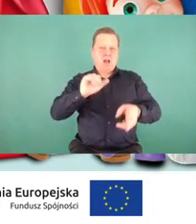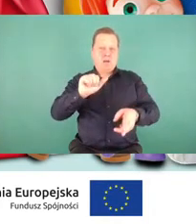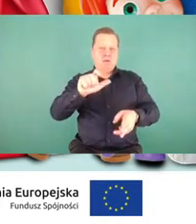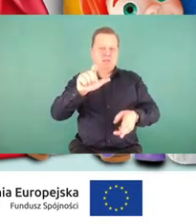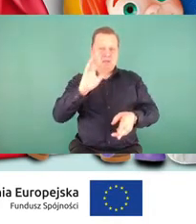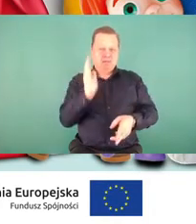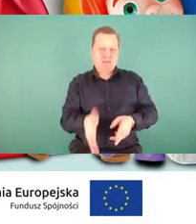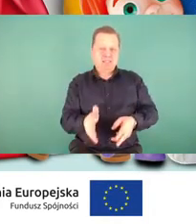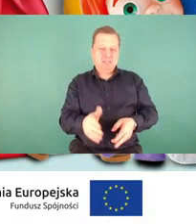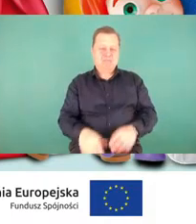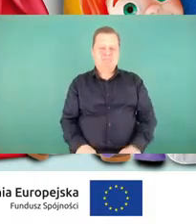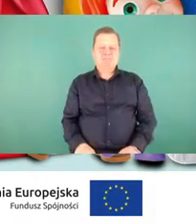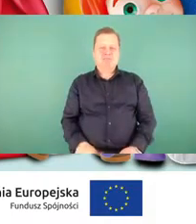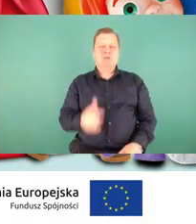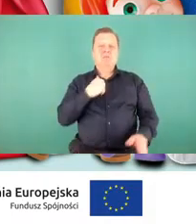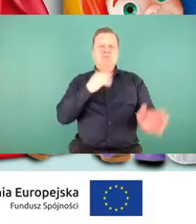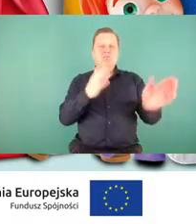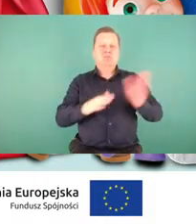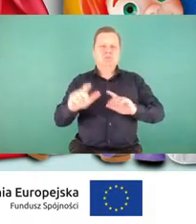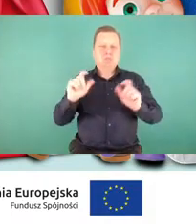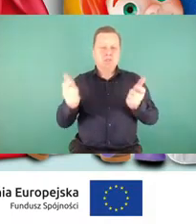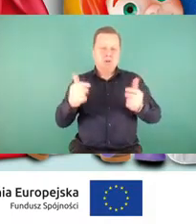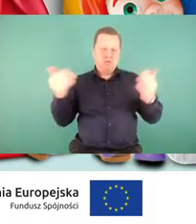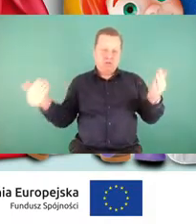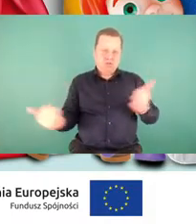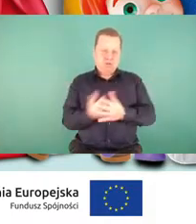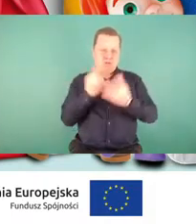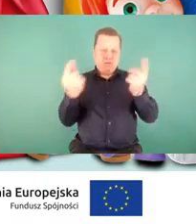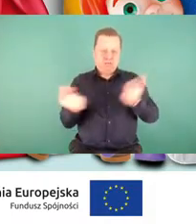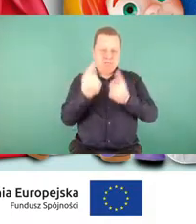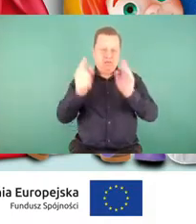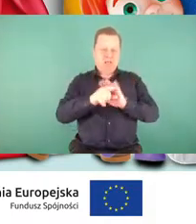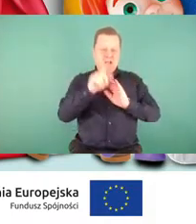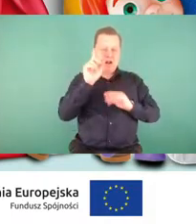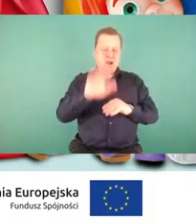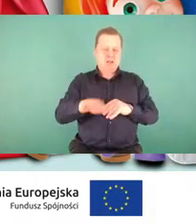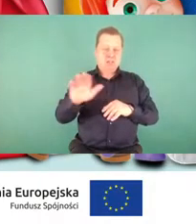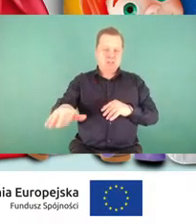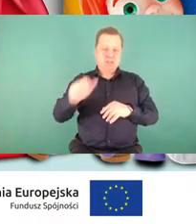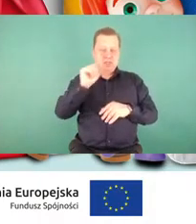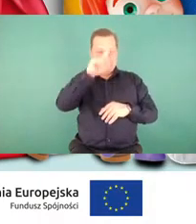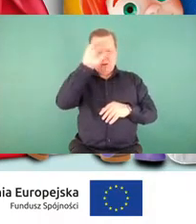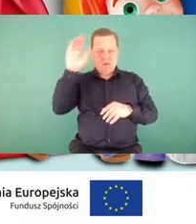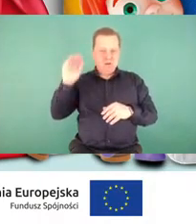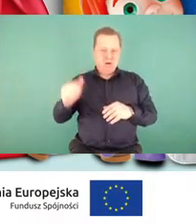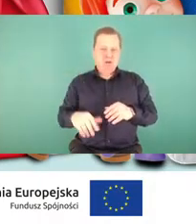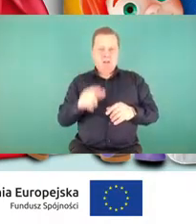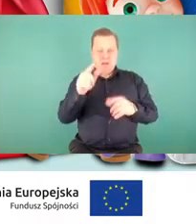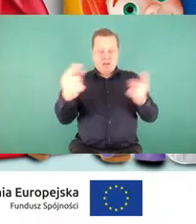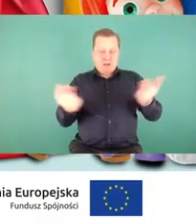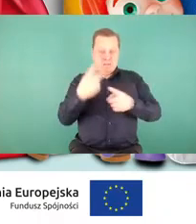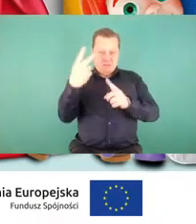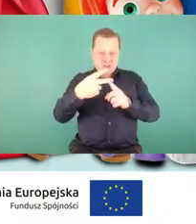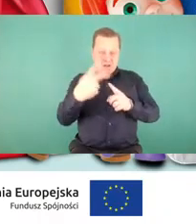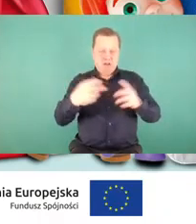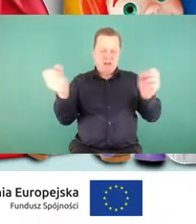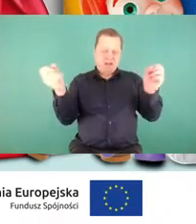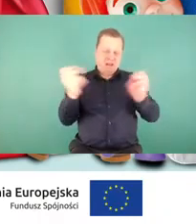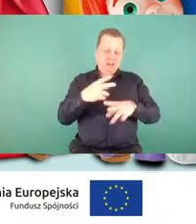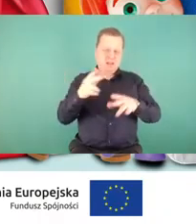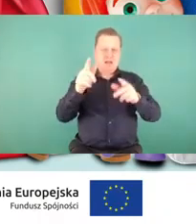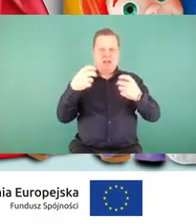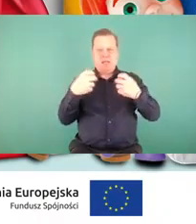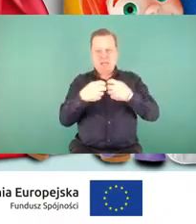tej odsłony? No przede wszystkim nowe spoty dla dzieci i dorosłych. Kampanię medialną, która będzie widoczna w telewizji, kinach, internecie, mediach